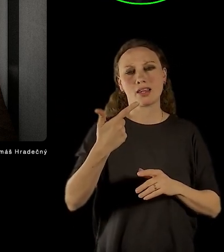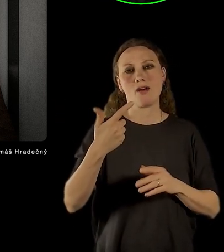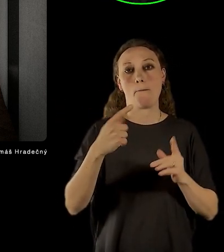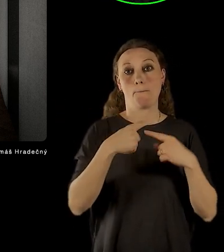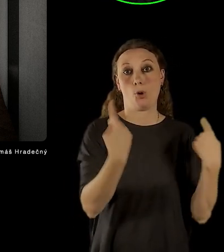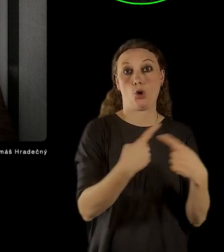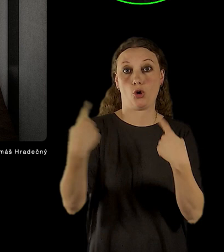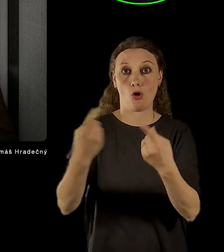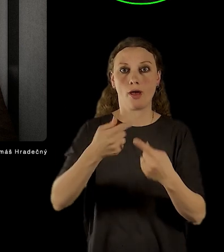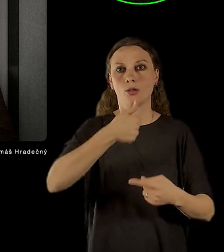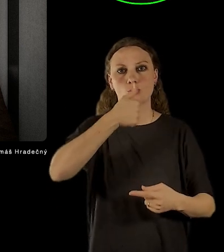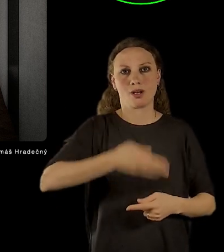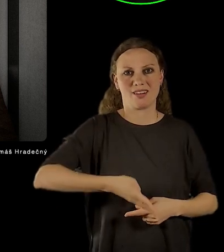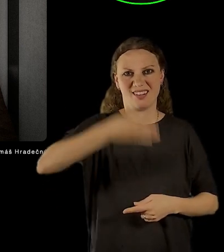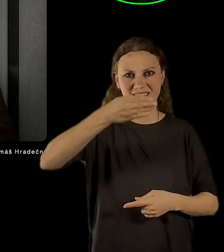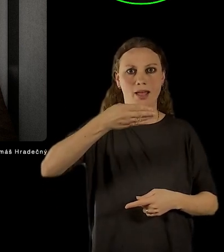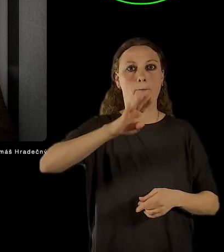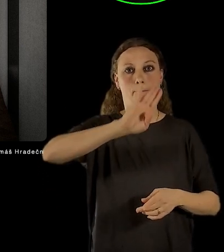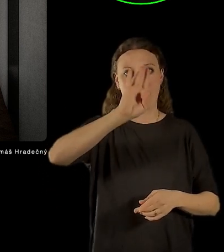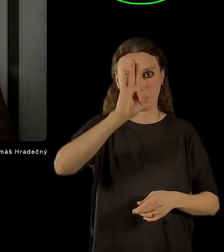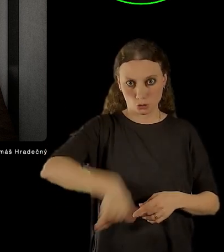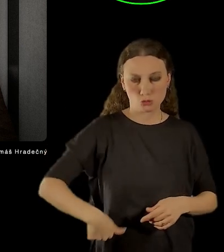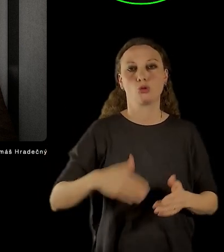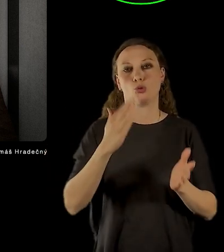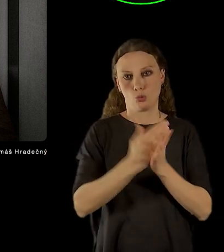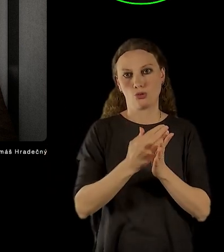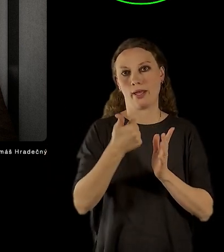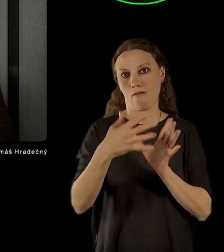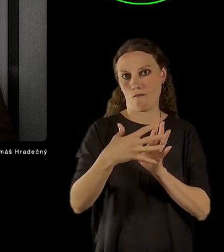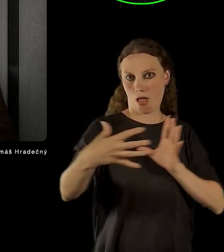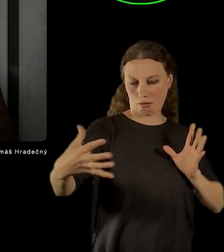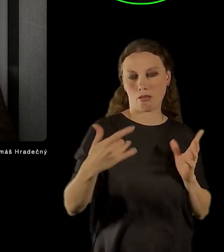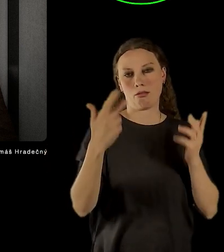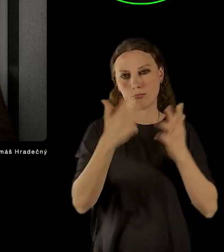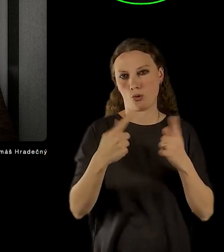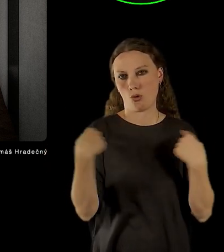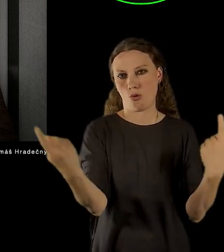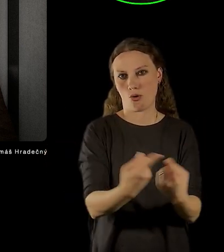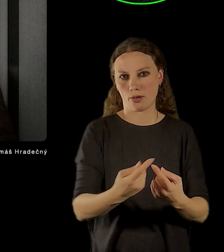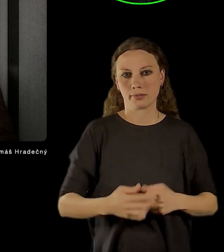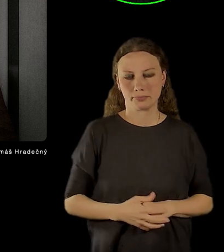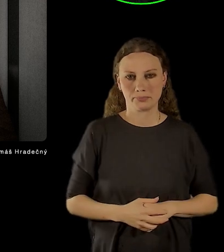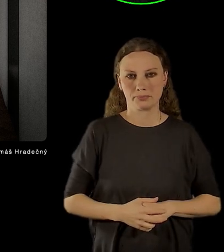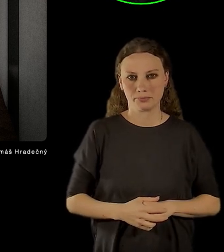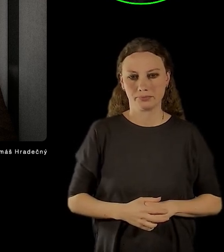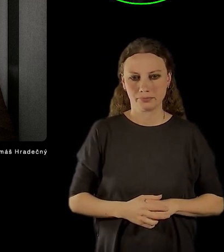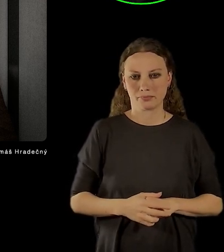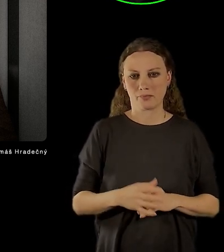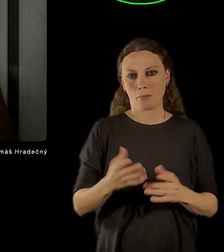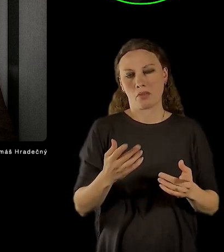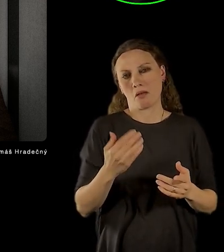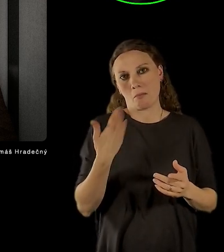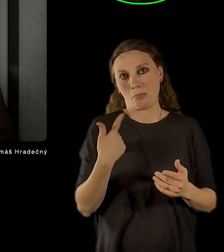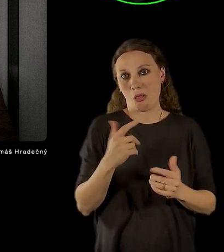jedné nenosné příčky, kterou jsme si mohli dovolit navrhnout